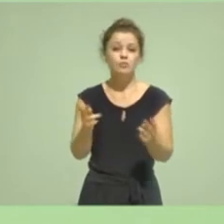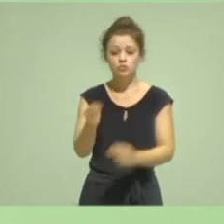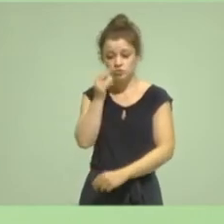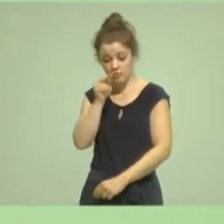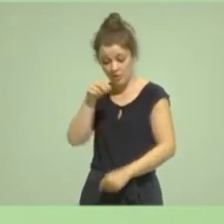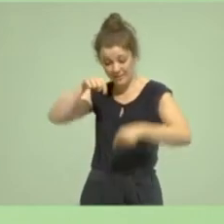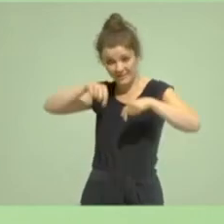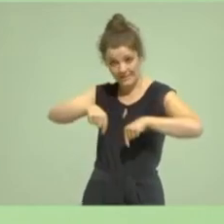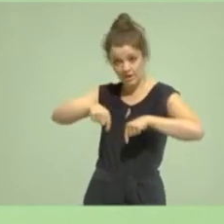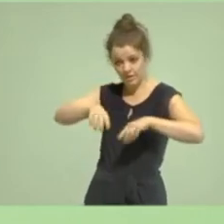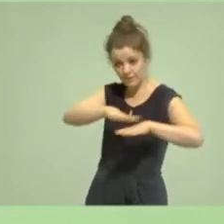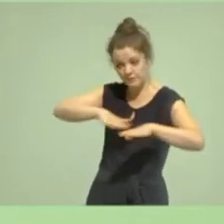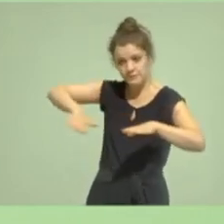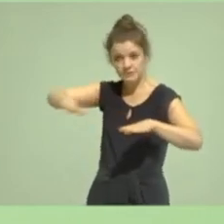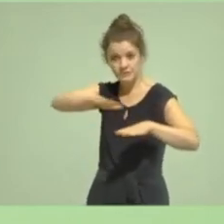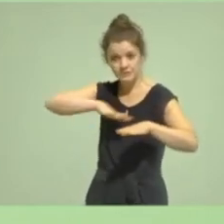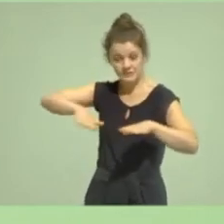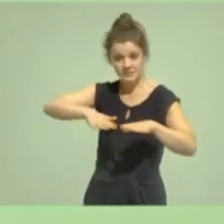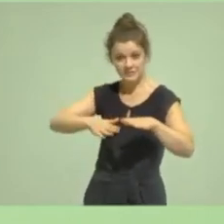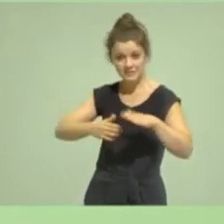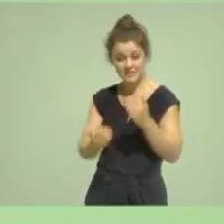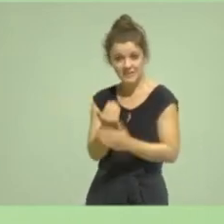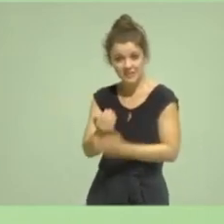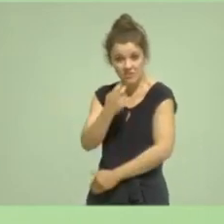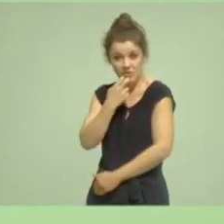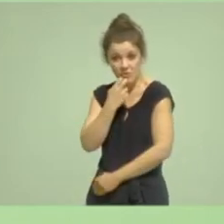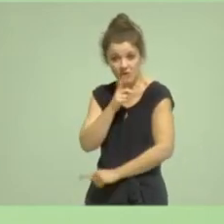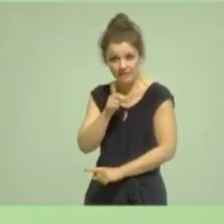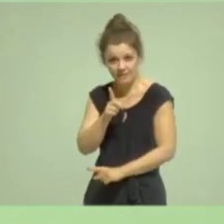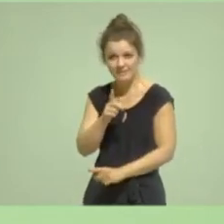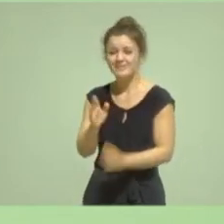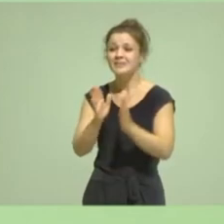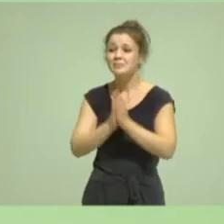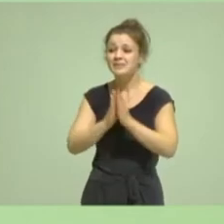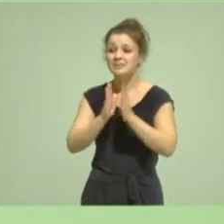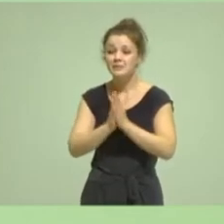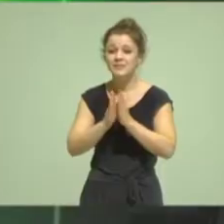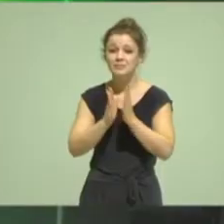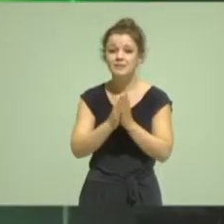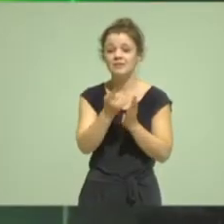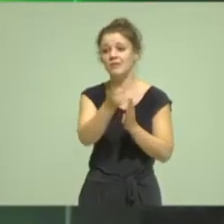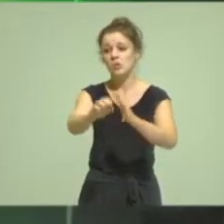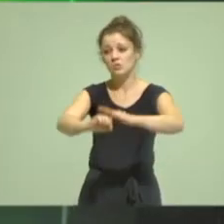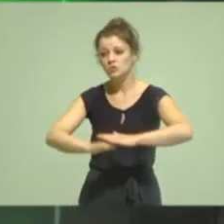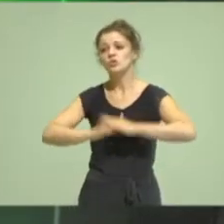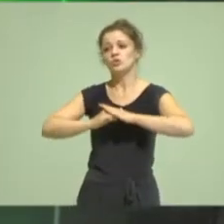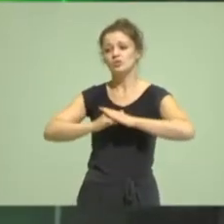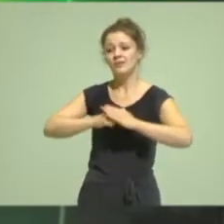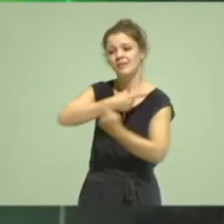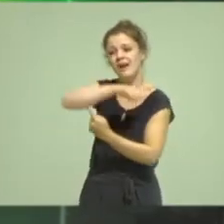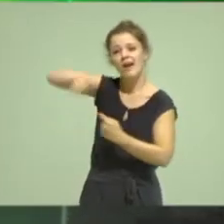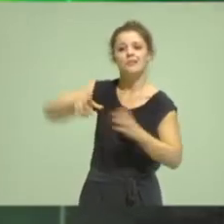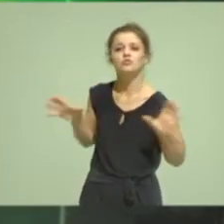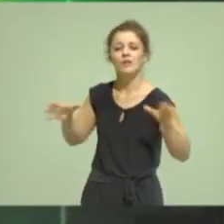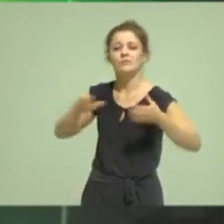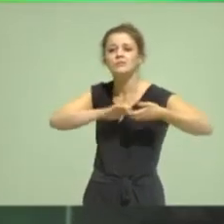erzeugt. Ich bitte euch, nach Kräften zu unterstützen, dass wir das gut gemeinsam hinkriegen. Und damit komme ich zum zweiten